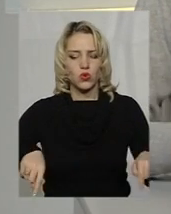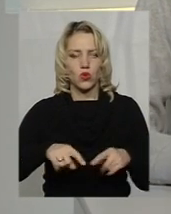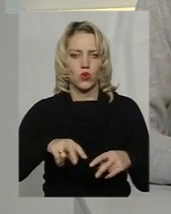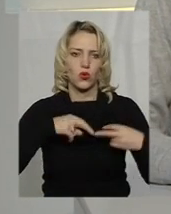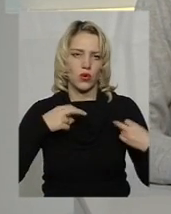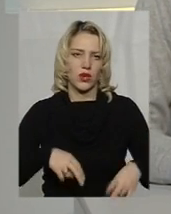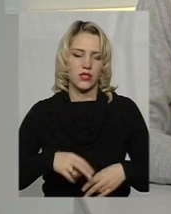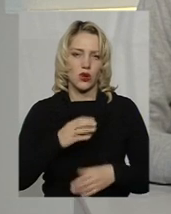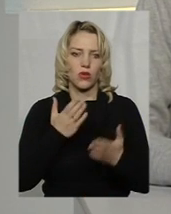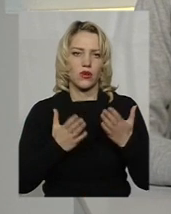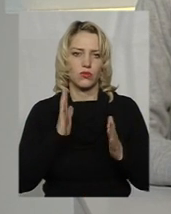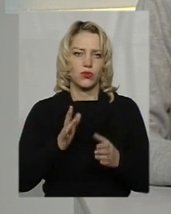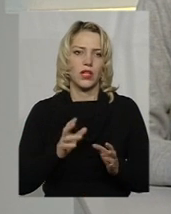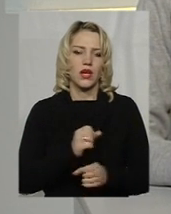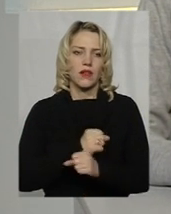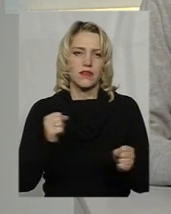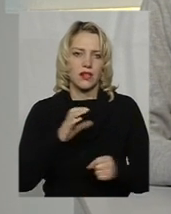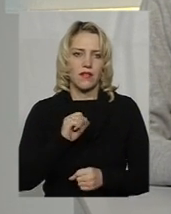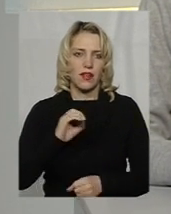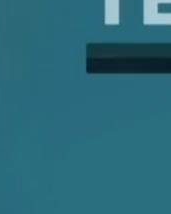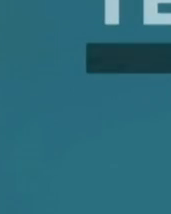ХАЕС. Давайте переглянемо цю інфографіку.